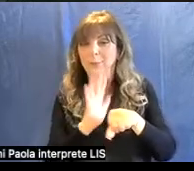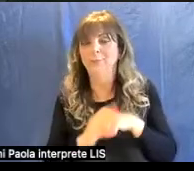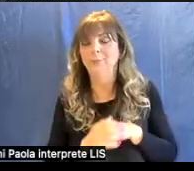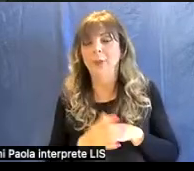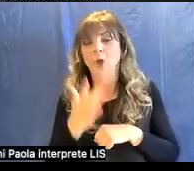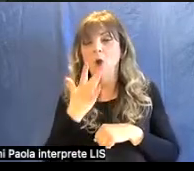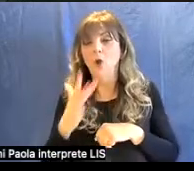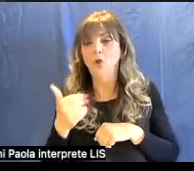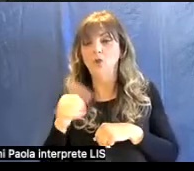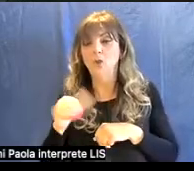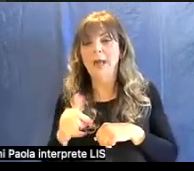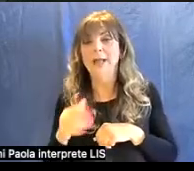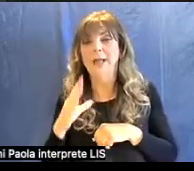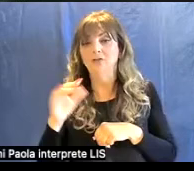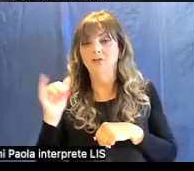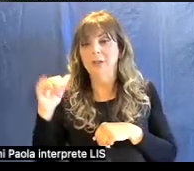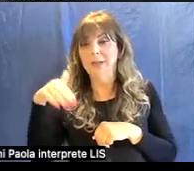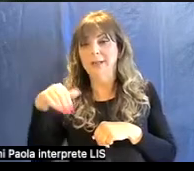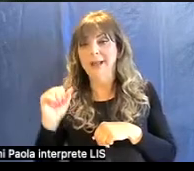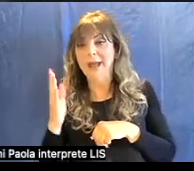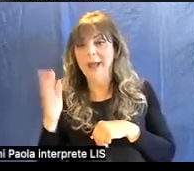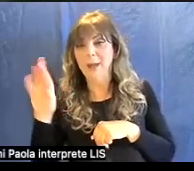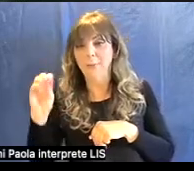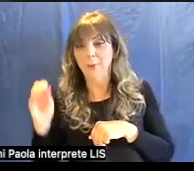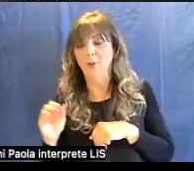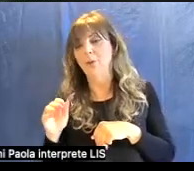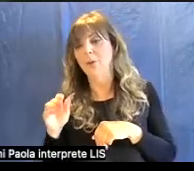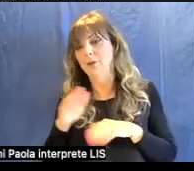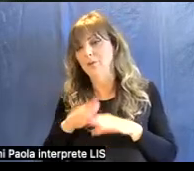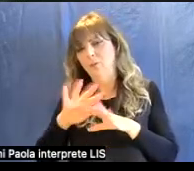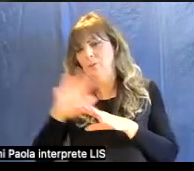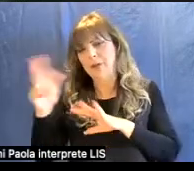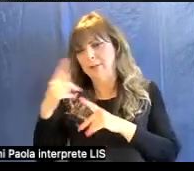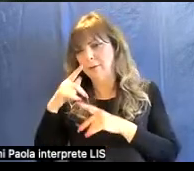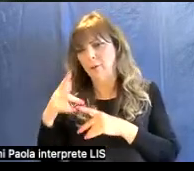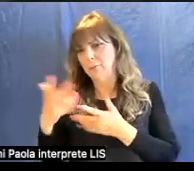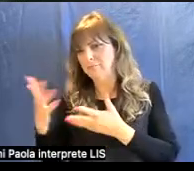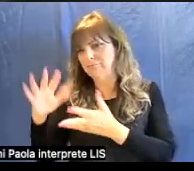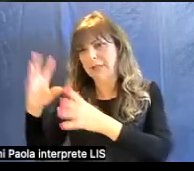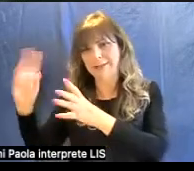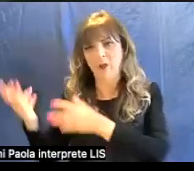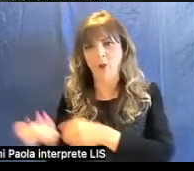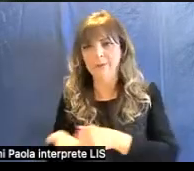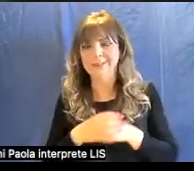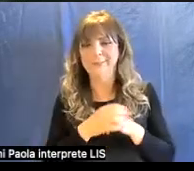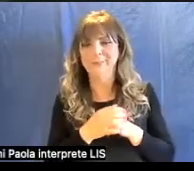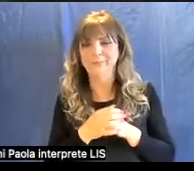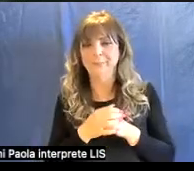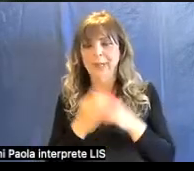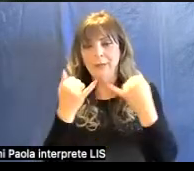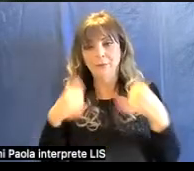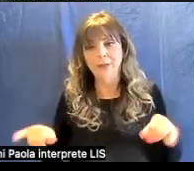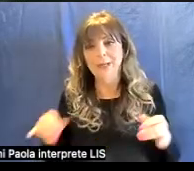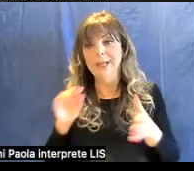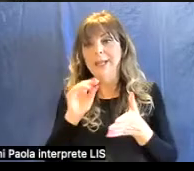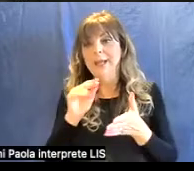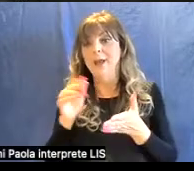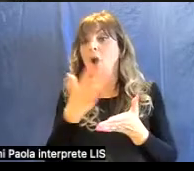il cinabro utilizzato in altri contesti. E infine un pigmento